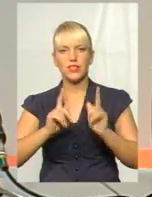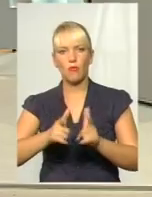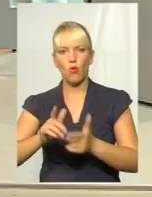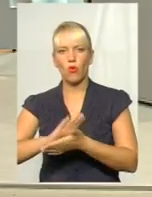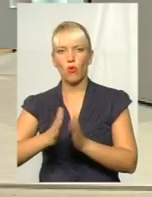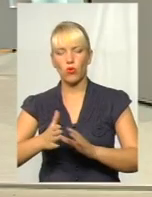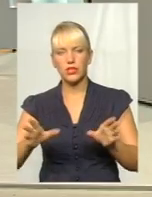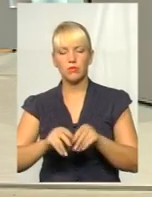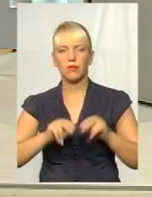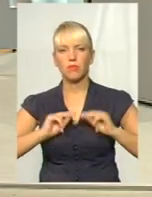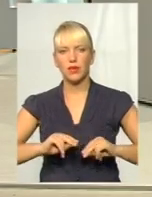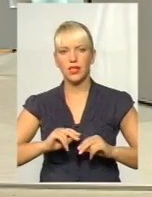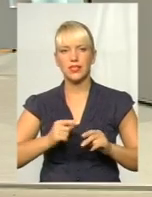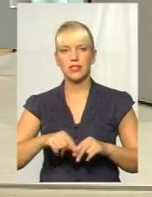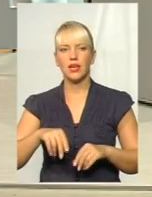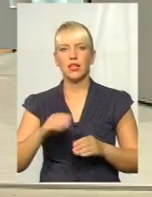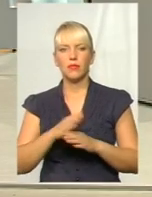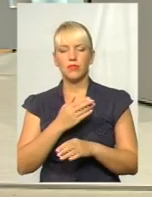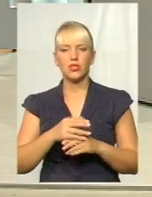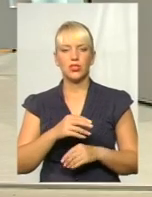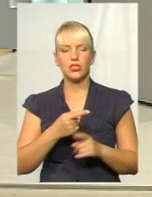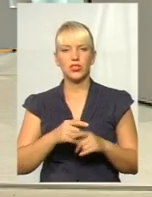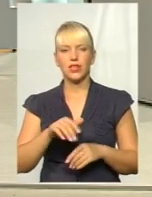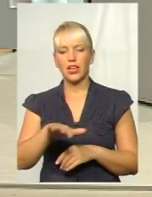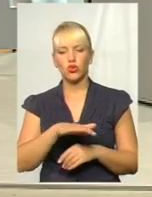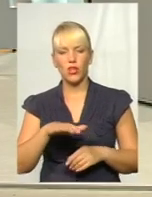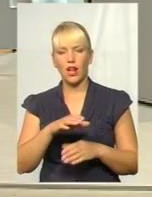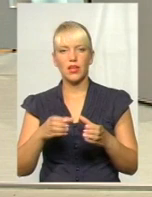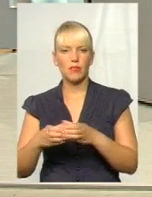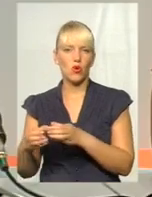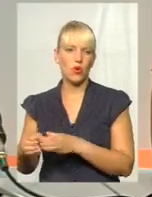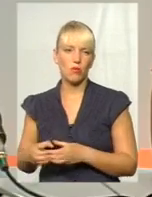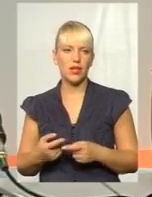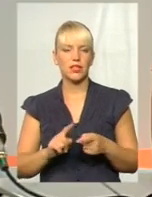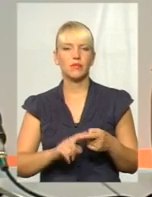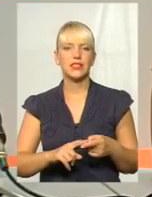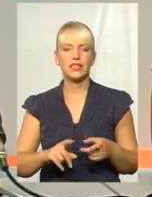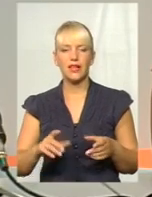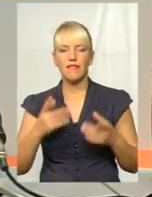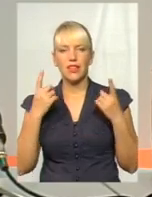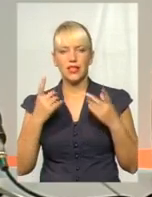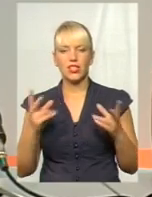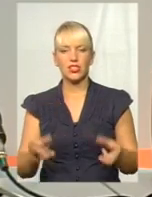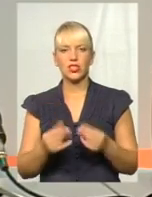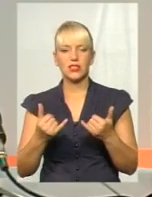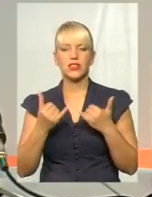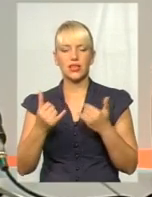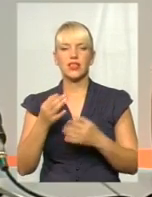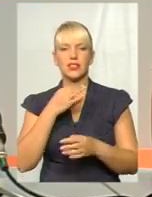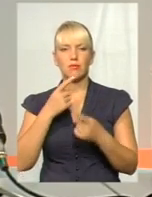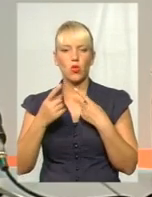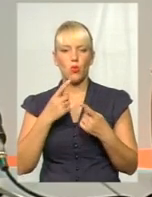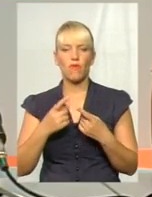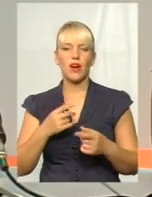співпрацю між гмінами польськими і нашими територіальними громадами. Це великий шанс для спілкування, для обміну досвідом, пошуку